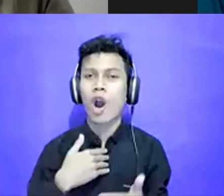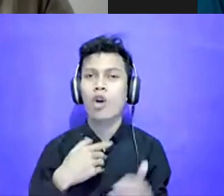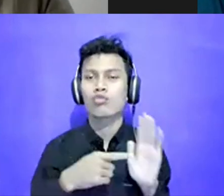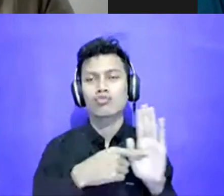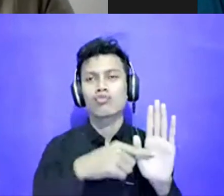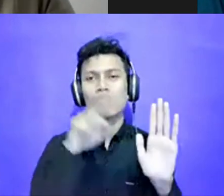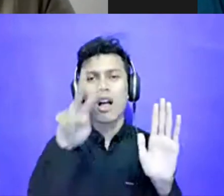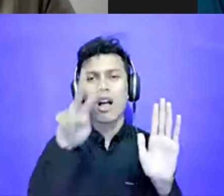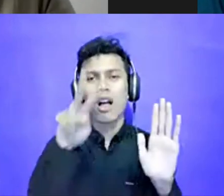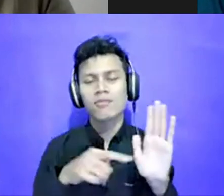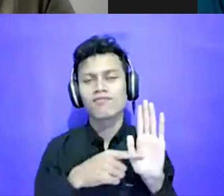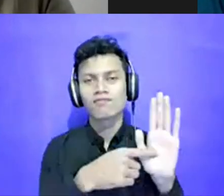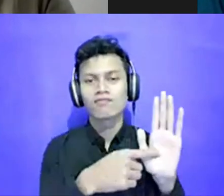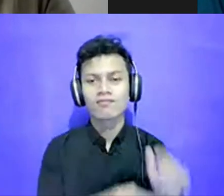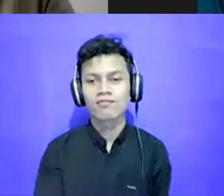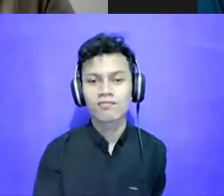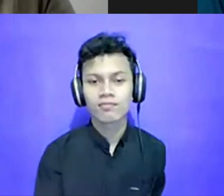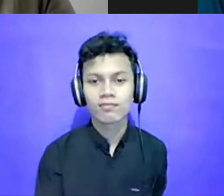supaya enaknya.